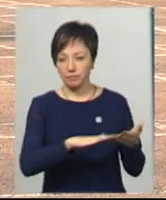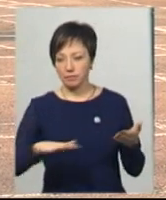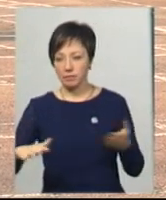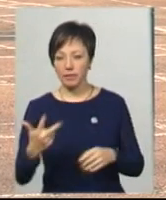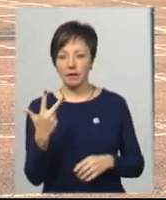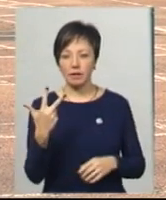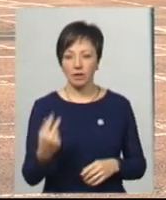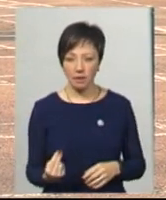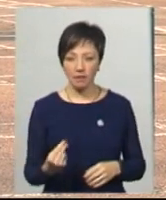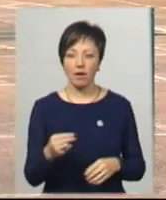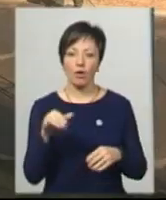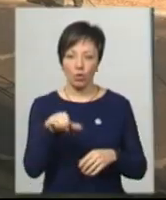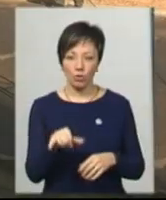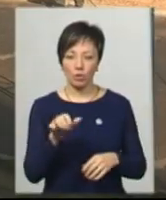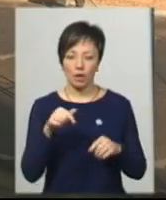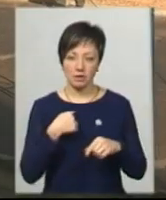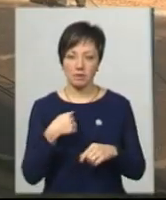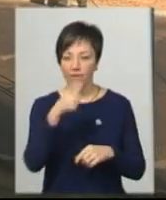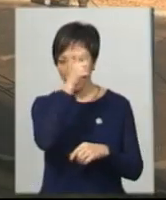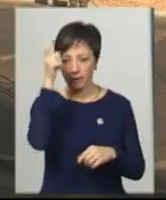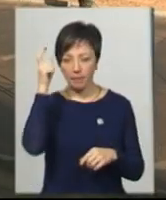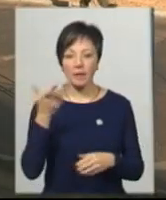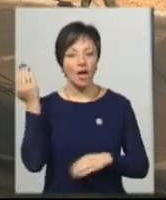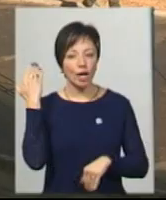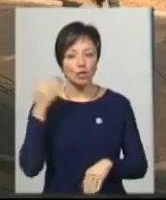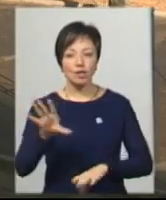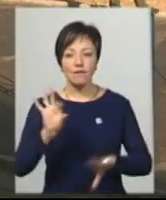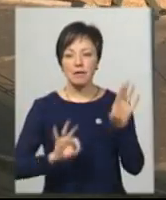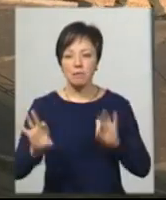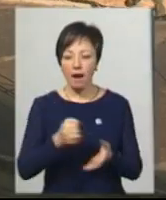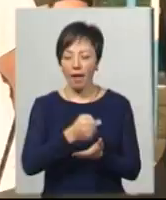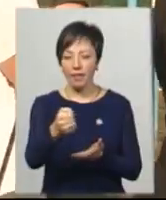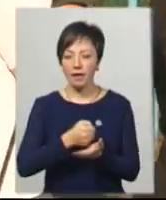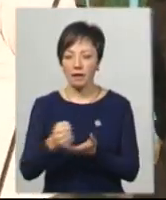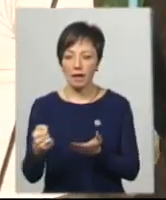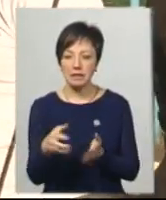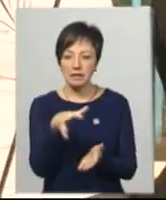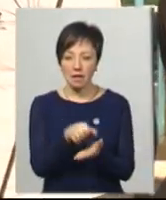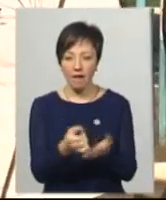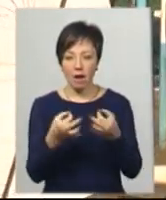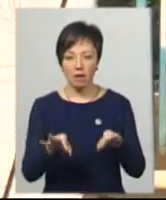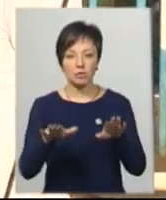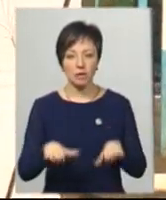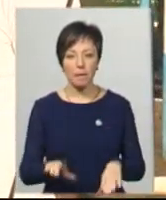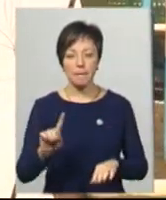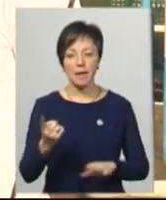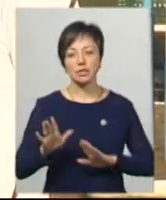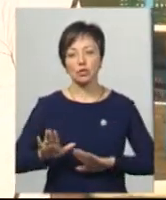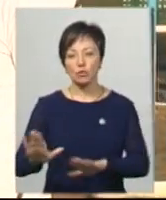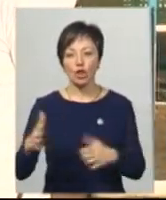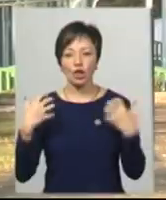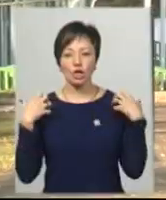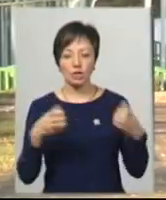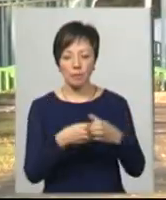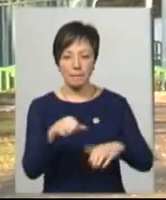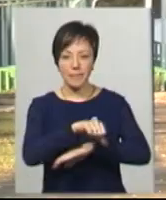трьох днів в академії. Раніше відбір кандидатів на заміщення вакантних посад начальників штабів, перших заступників начальників штабів